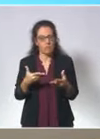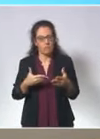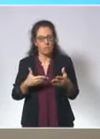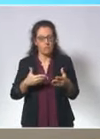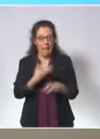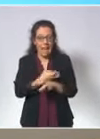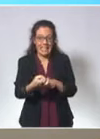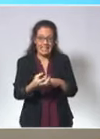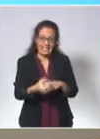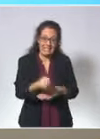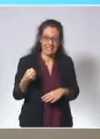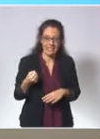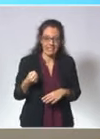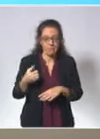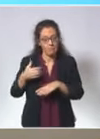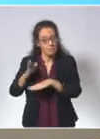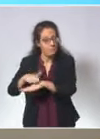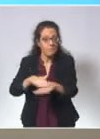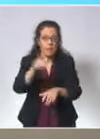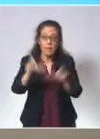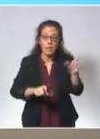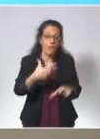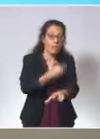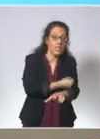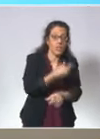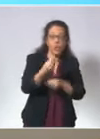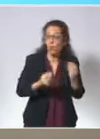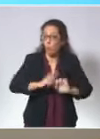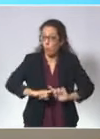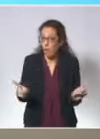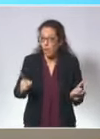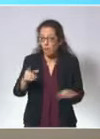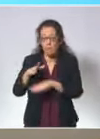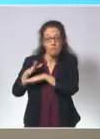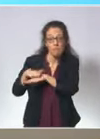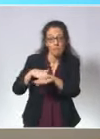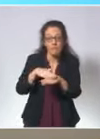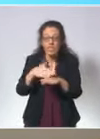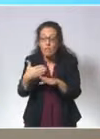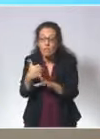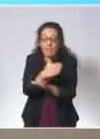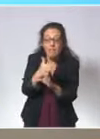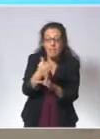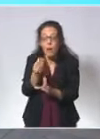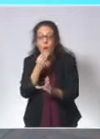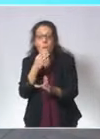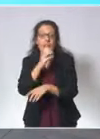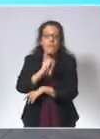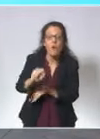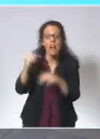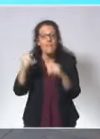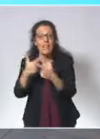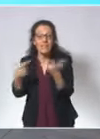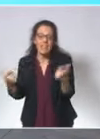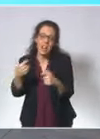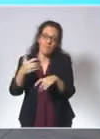j'invite chacune et chacun, vaccinés ou pas, à se tester dans les heures précédant ces moments de fête. Il peut s'agir d